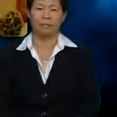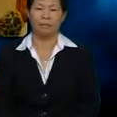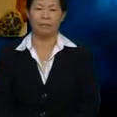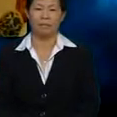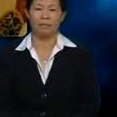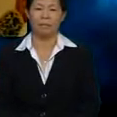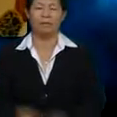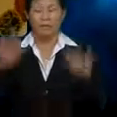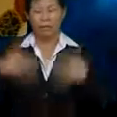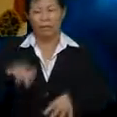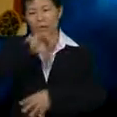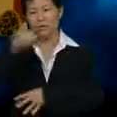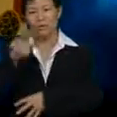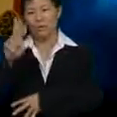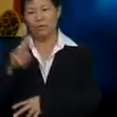Sudahlah Julia